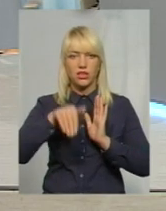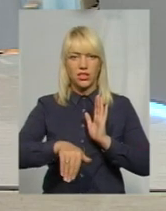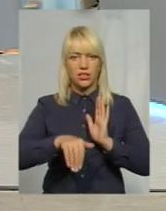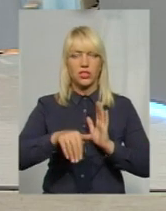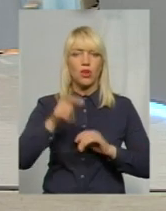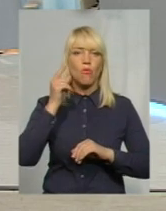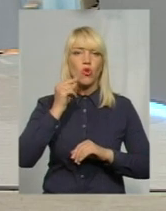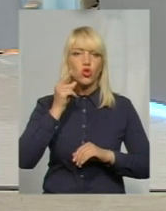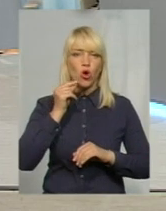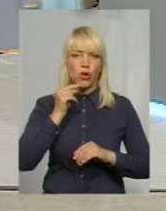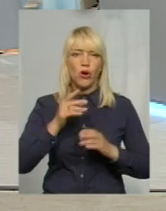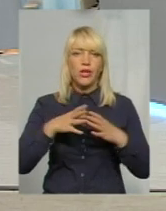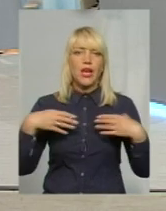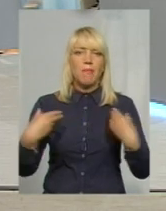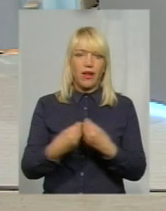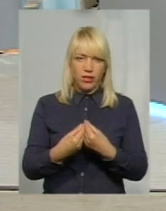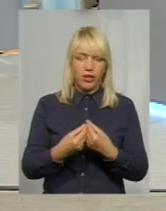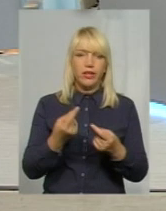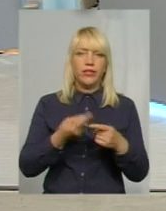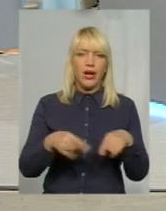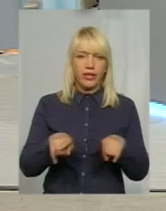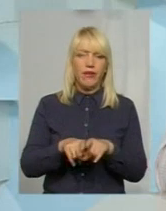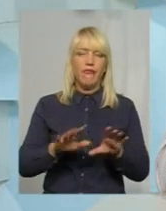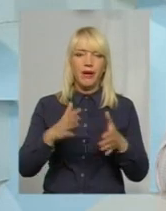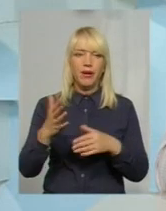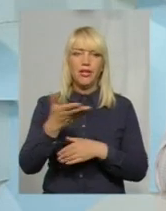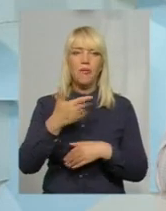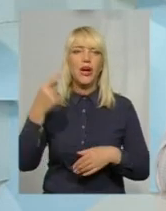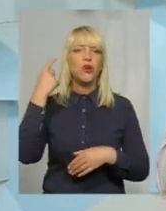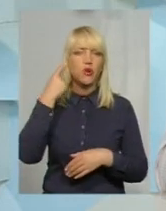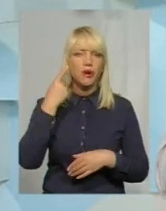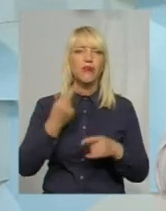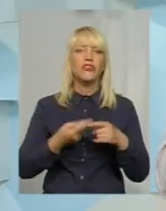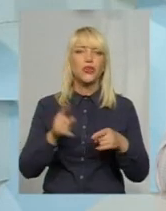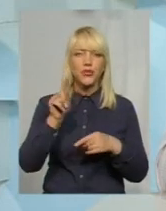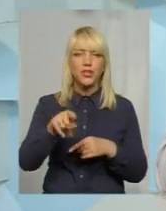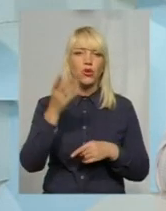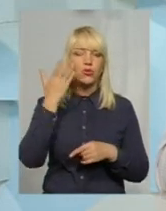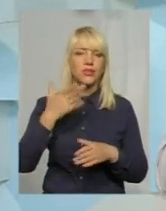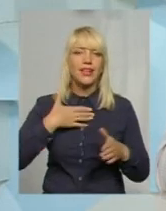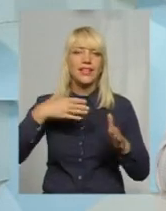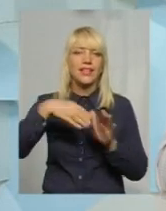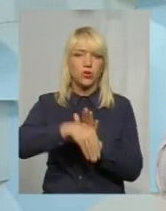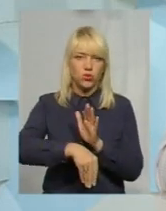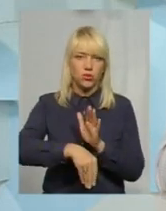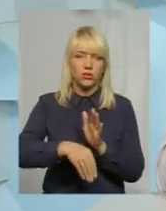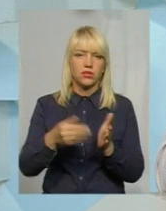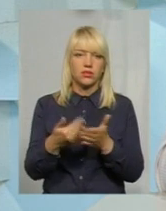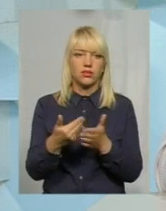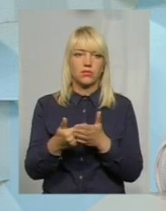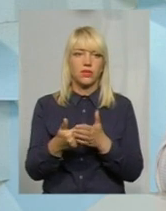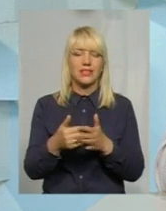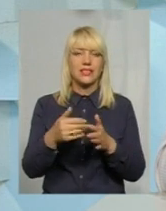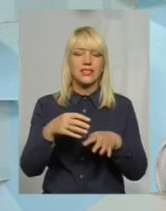жилосімей. Більшість такі випадки ми чуємо тоді, коли гинуть сім'яки,